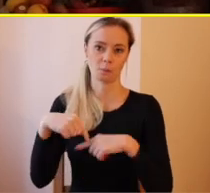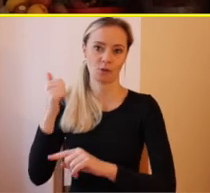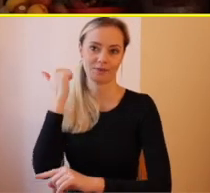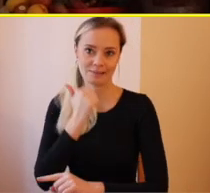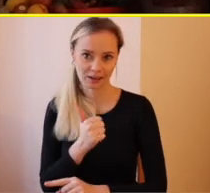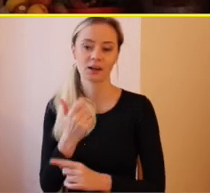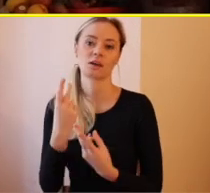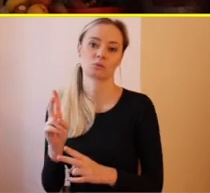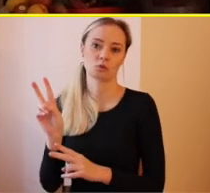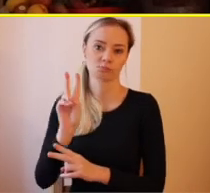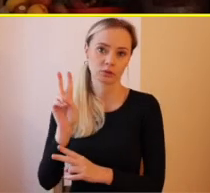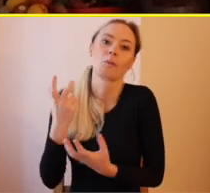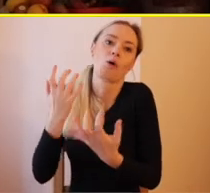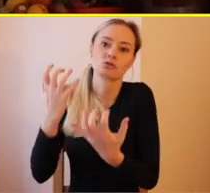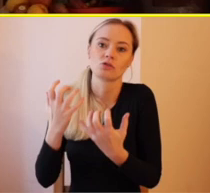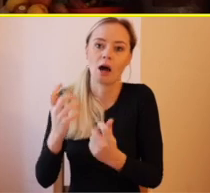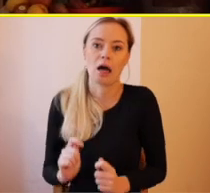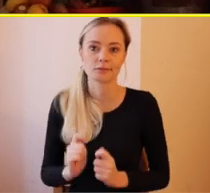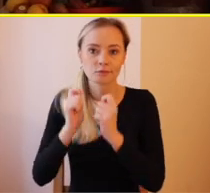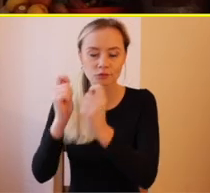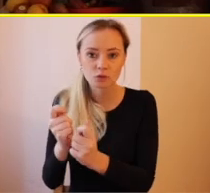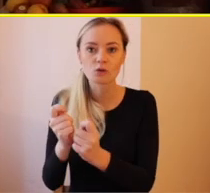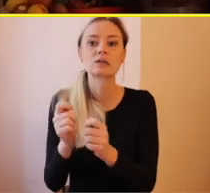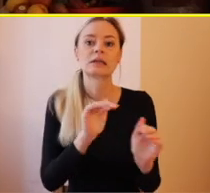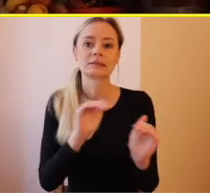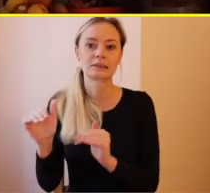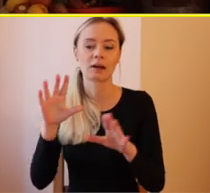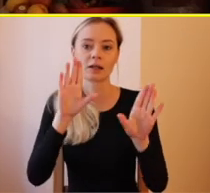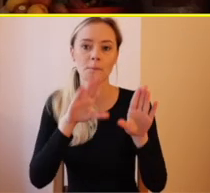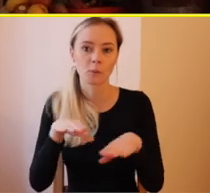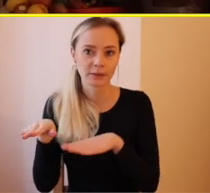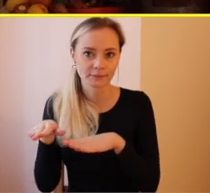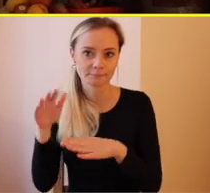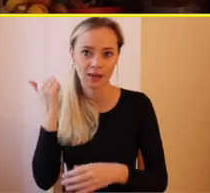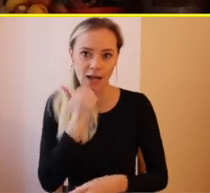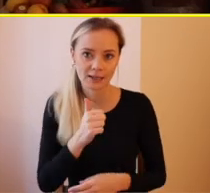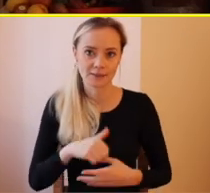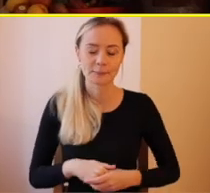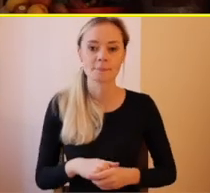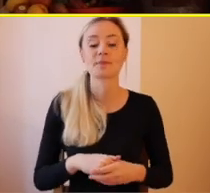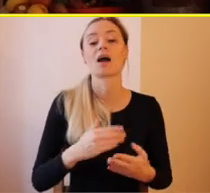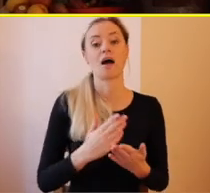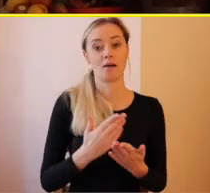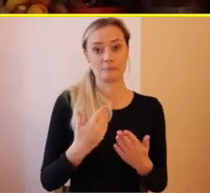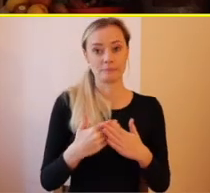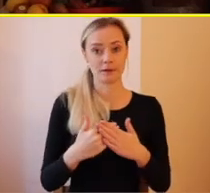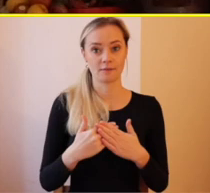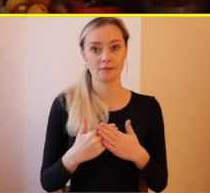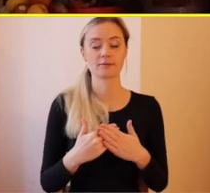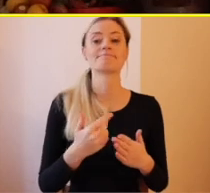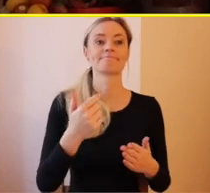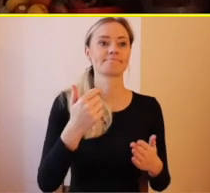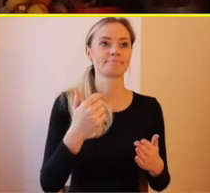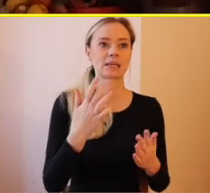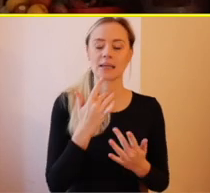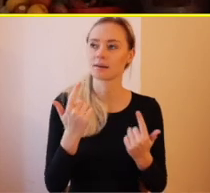aplajovali, vlastne požiadali sme o permanent residence. A rok som vlastne, vlastne ja